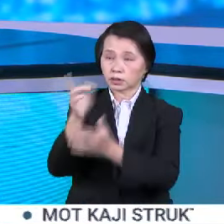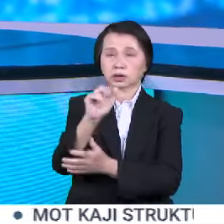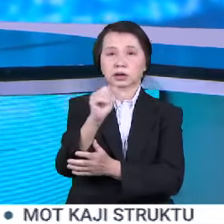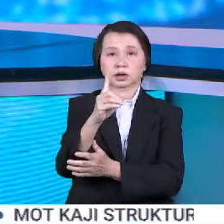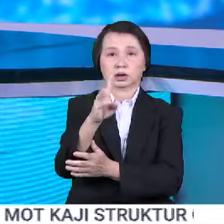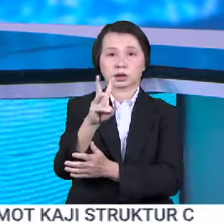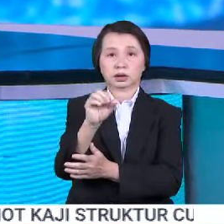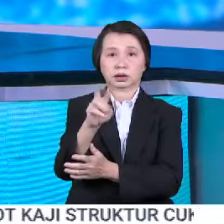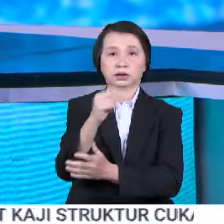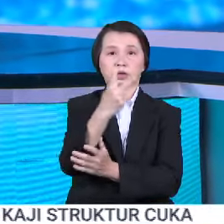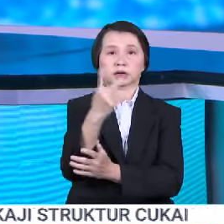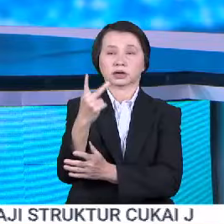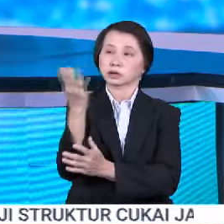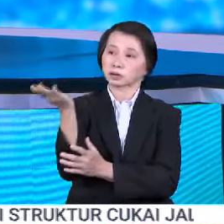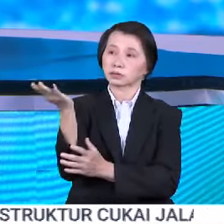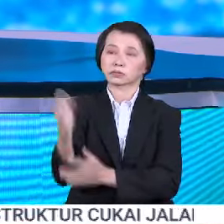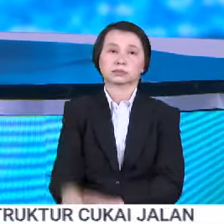di Kota Kinabalu. Silakan, Redwin.